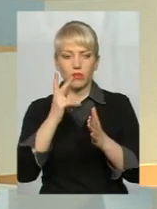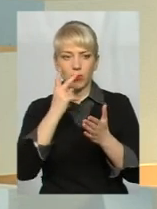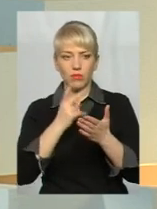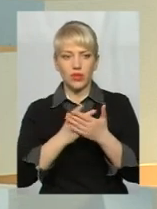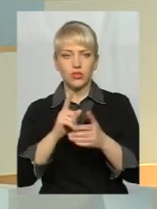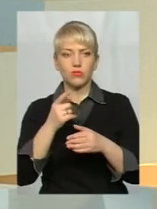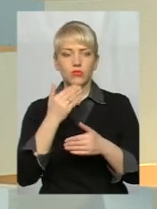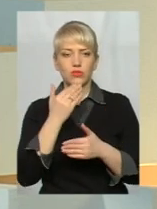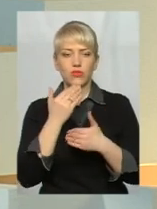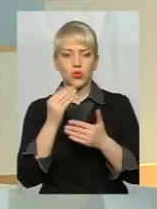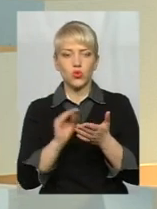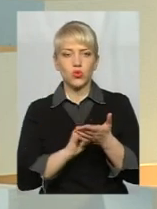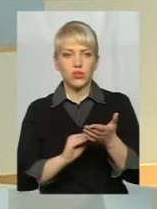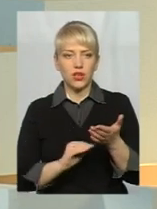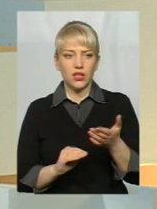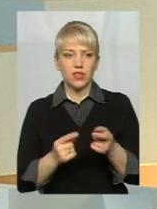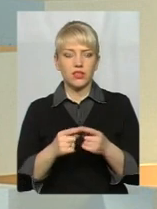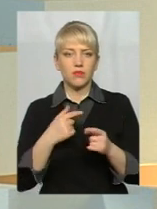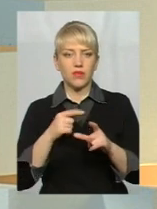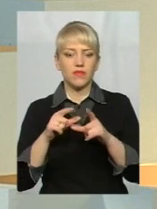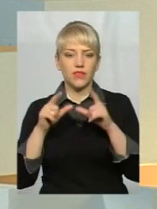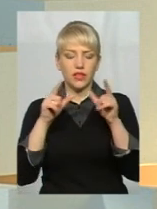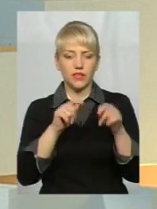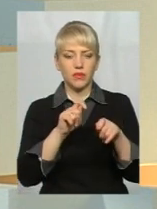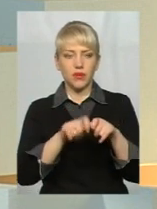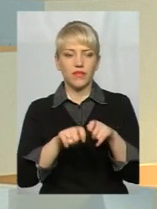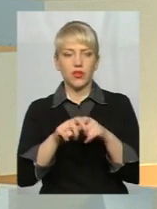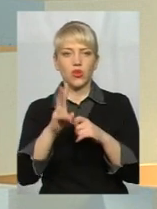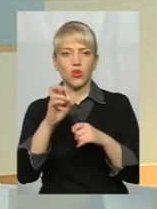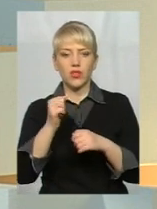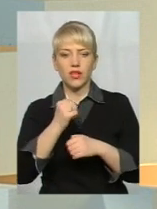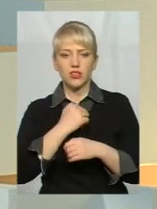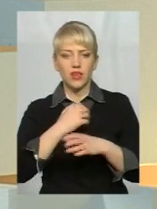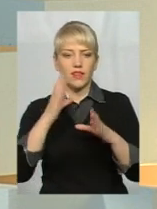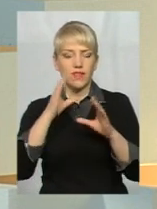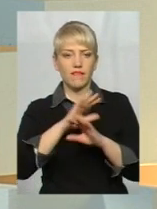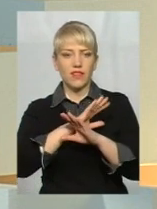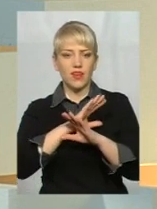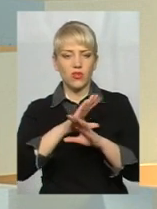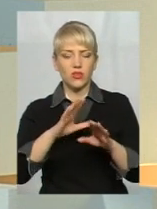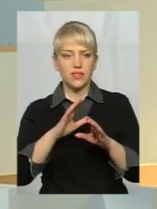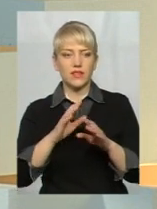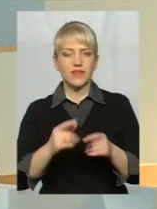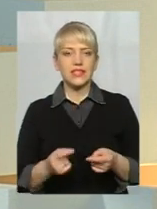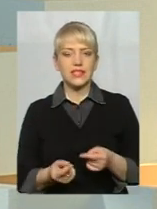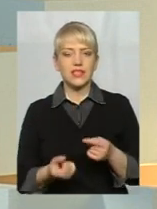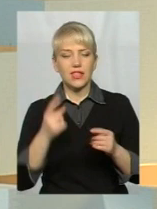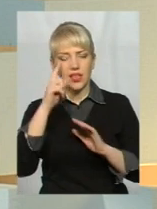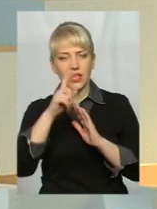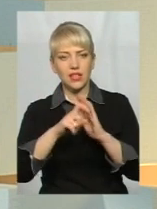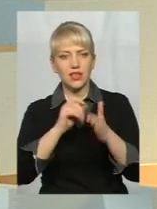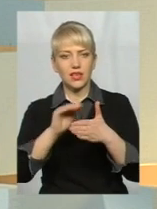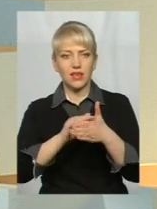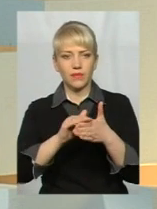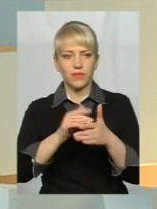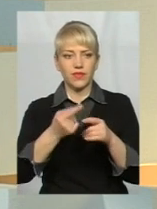журналісти, ми виїхали, перевірили, ну, на жаль, нам не вдалося встановити особи цих дітей. Ну, якби,